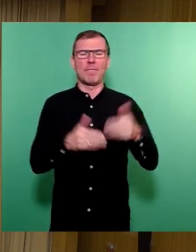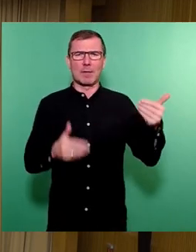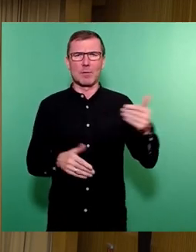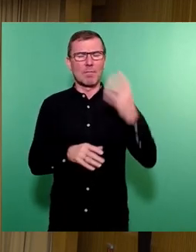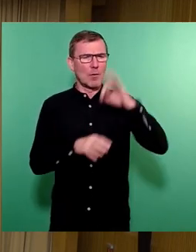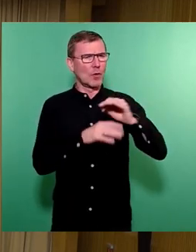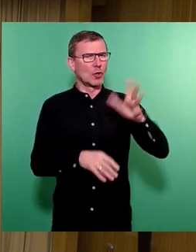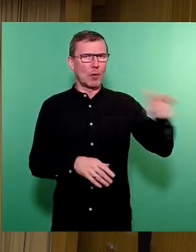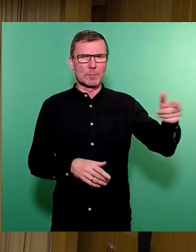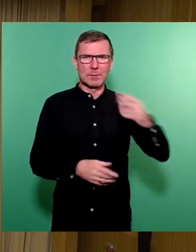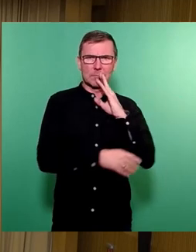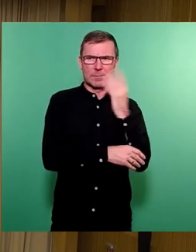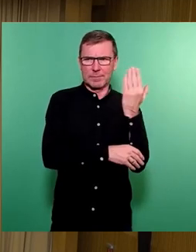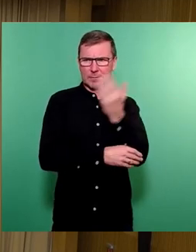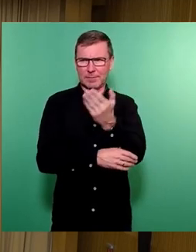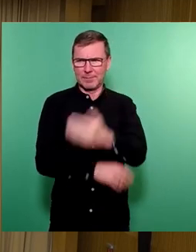Einbringung.